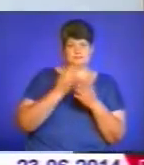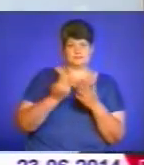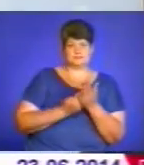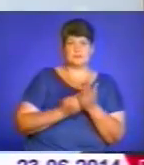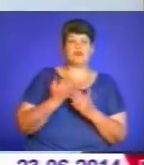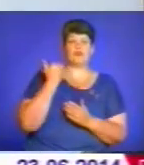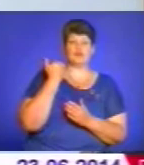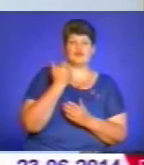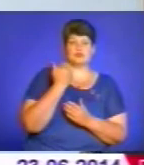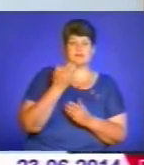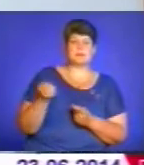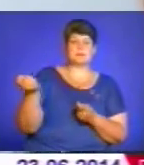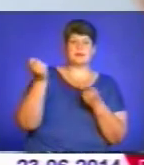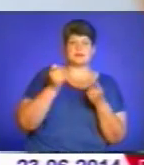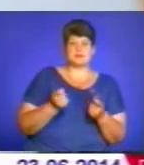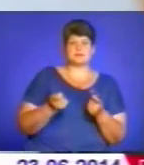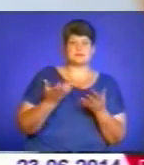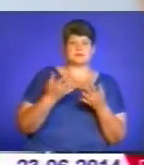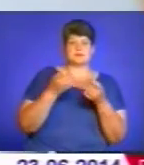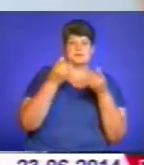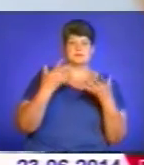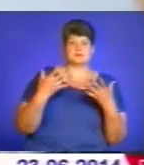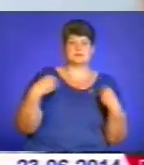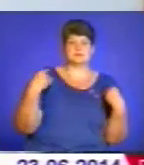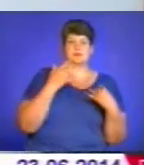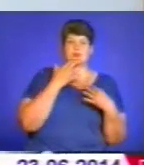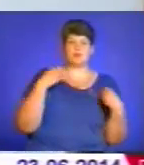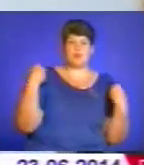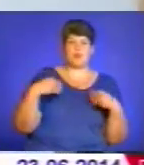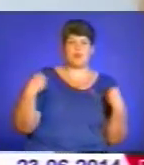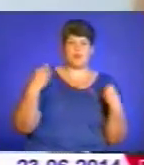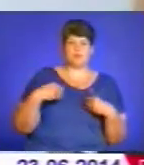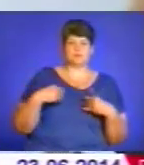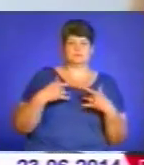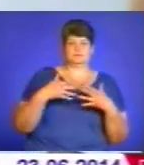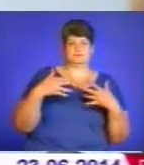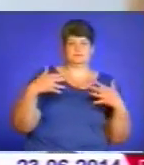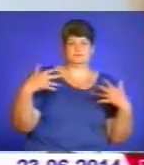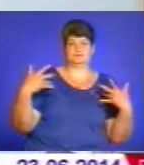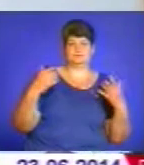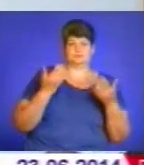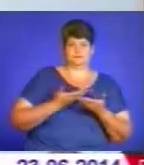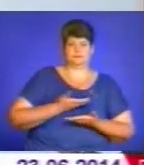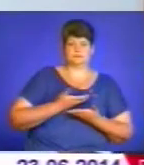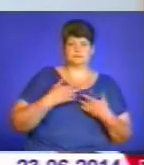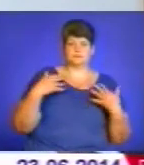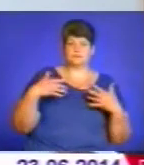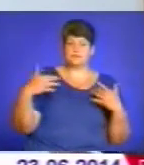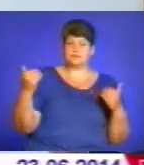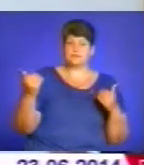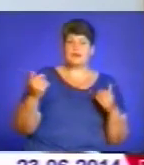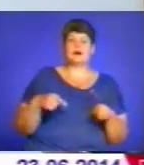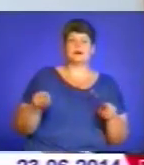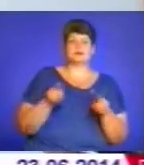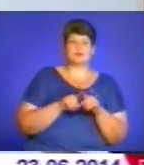Вони привнесені елементи народного одягу і народних атрибутів, побутових атрибутів. А також